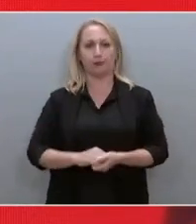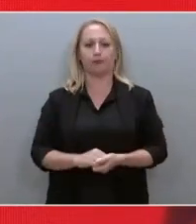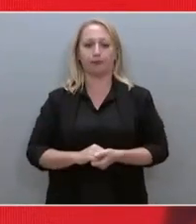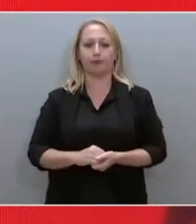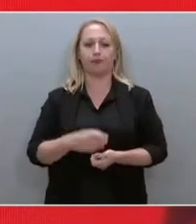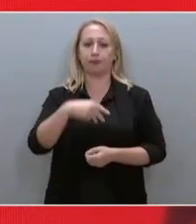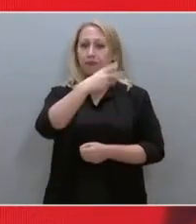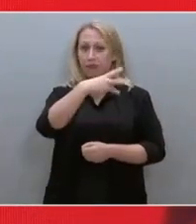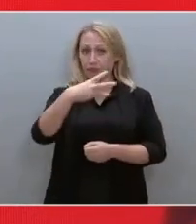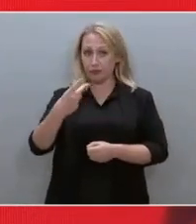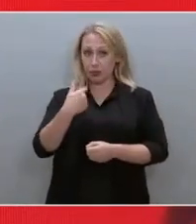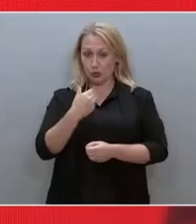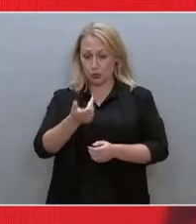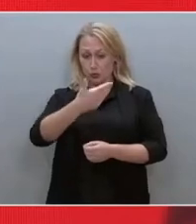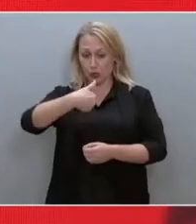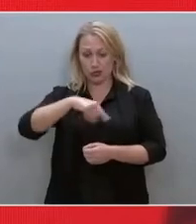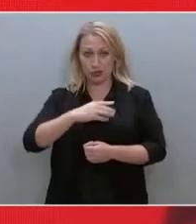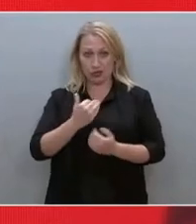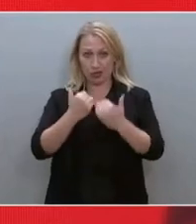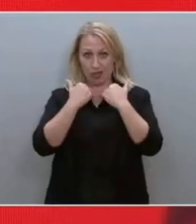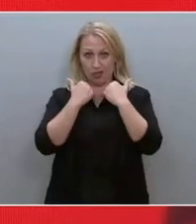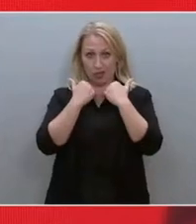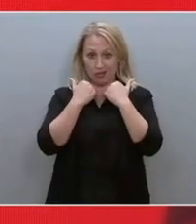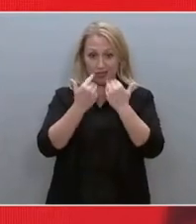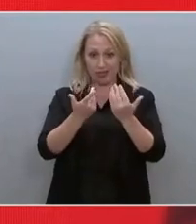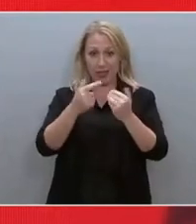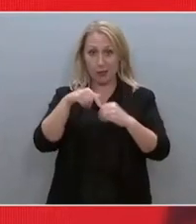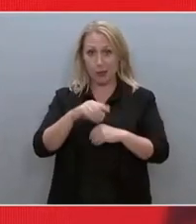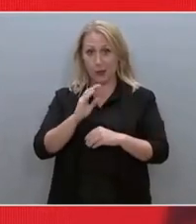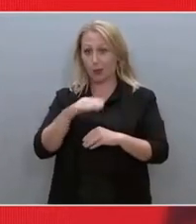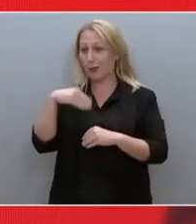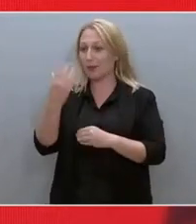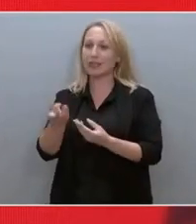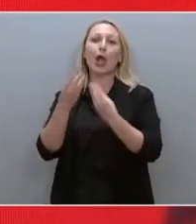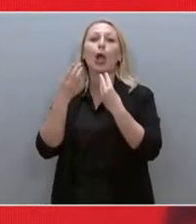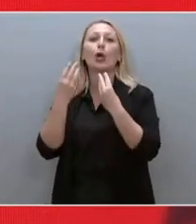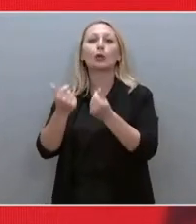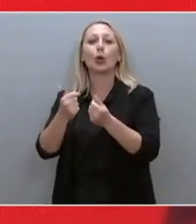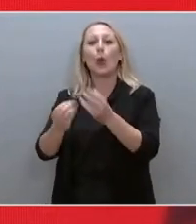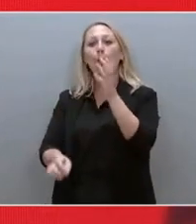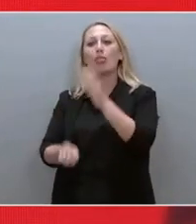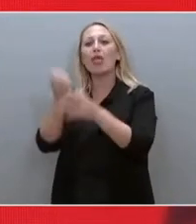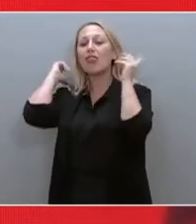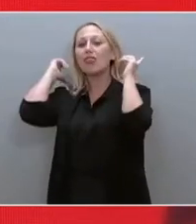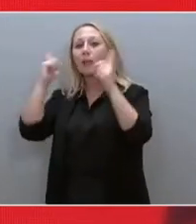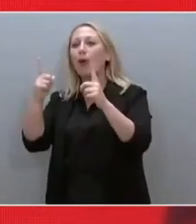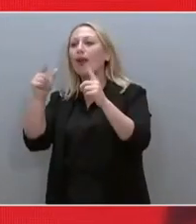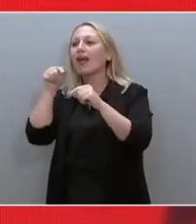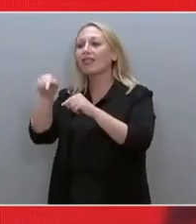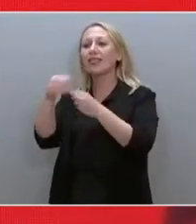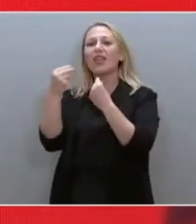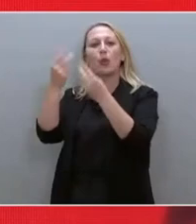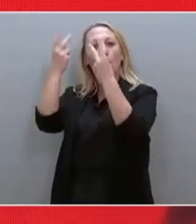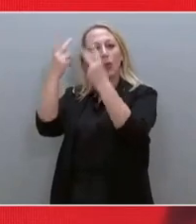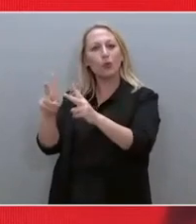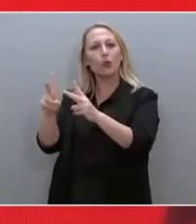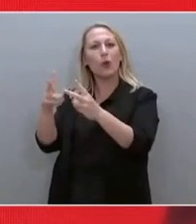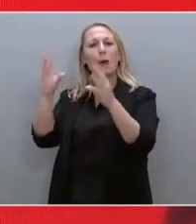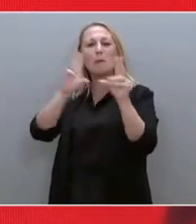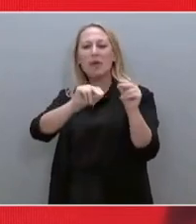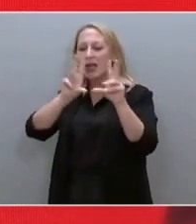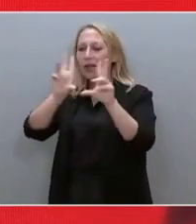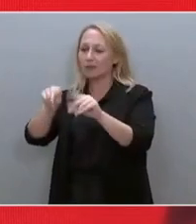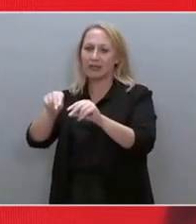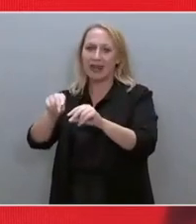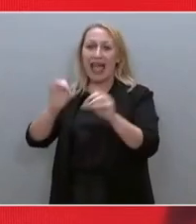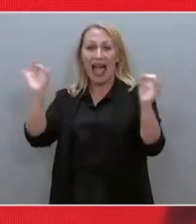κύριε Απανάκη, δεν μπορούμε να παίξουμε στο γηπέδιο των αντιπάλων μας. Κάνει λάθος όποιος νομίζει ότι